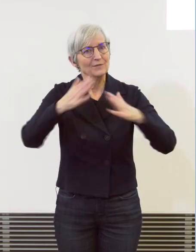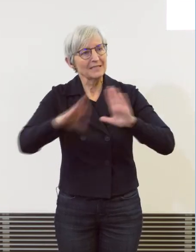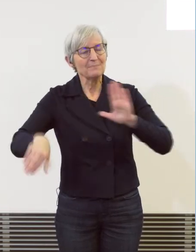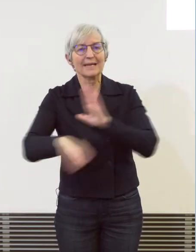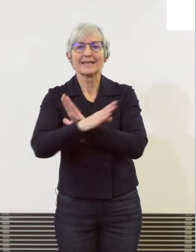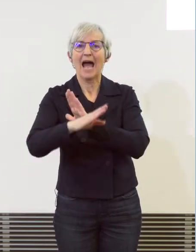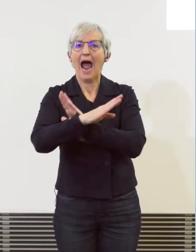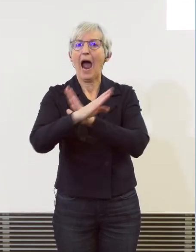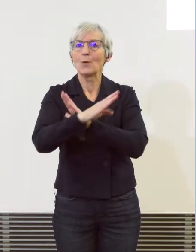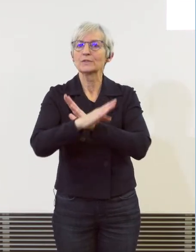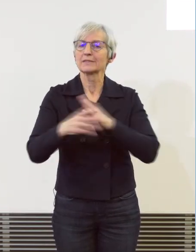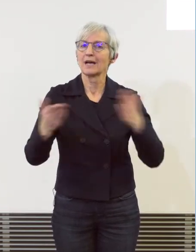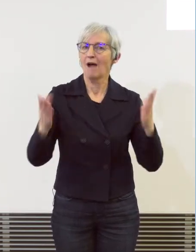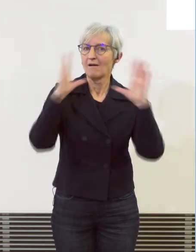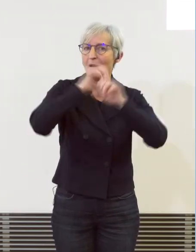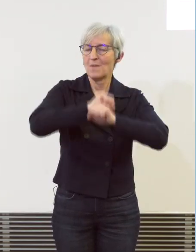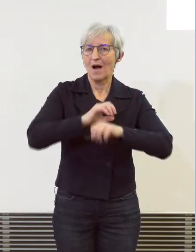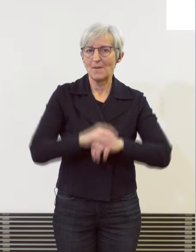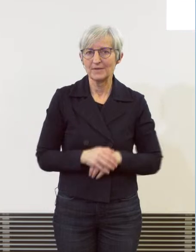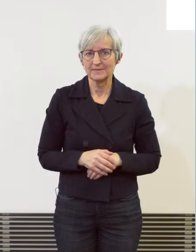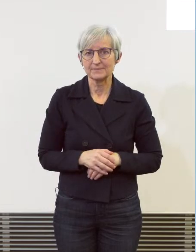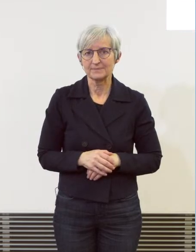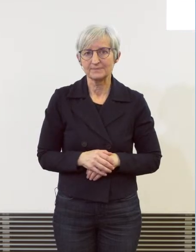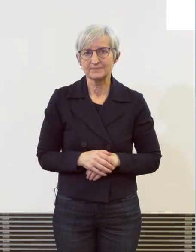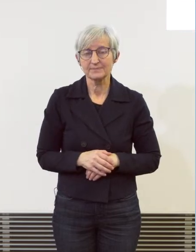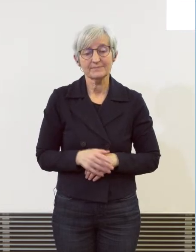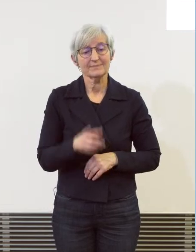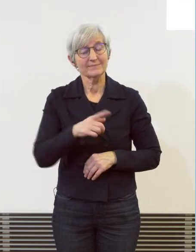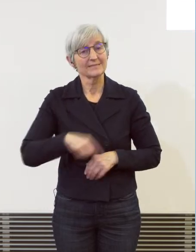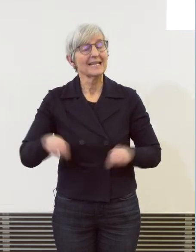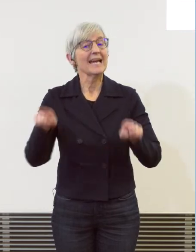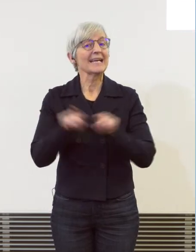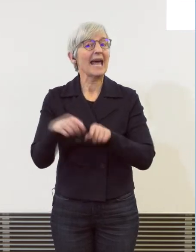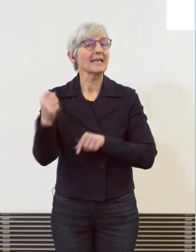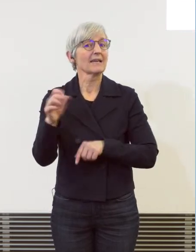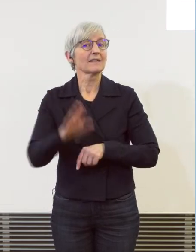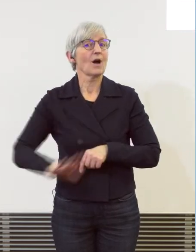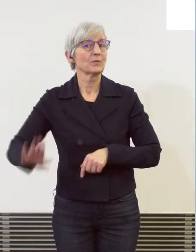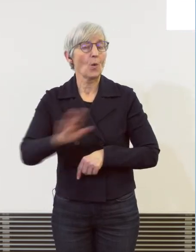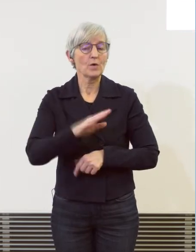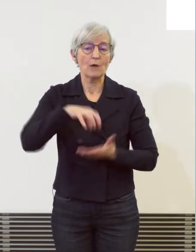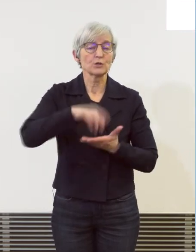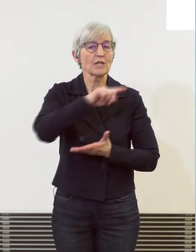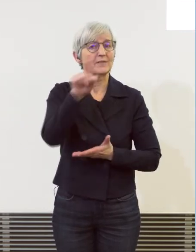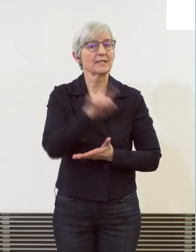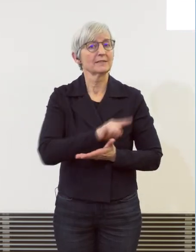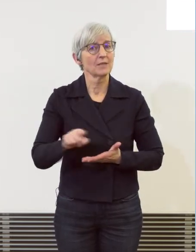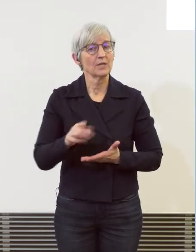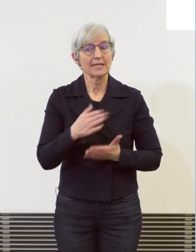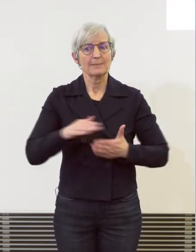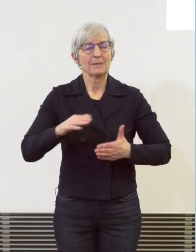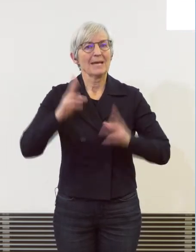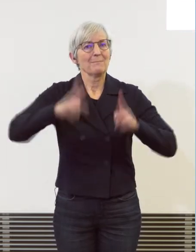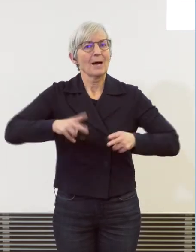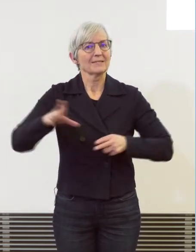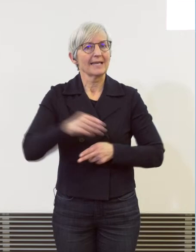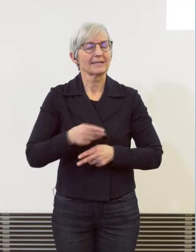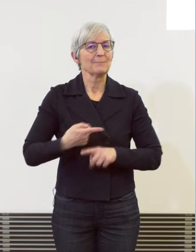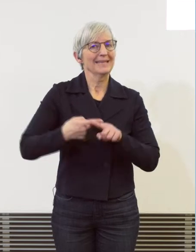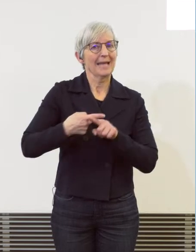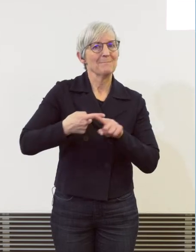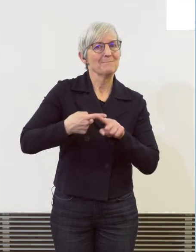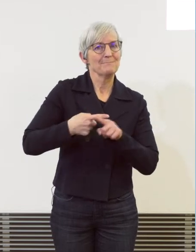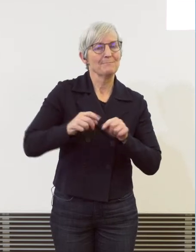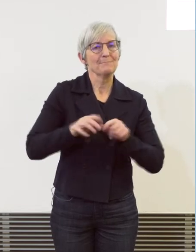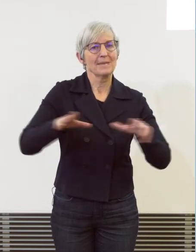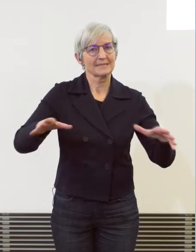Wie im Gesamtkanton haben auch in der Stadt Zürich Gewaltstraftaten mit Messer zugenommen. Die Zunahme betrifft insbesondere